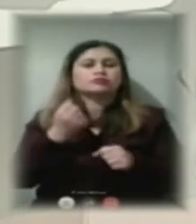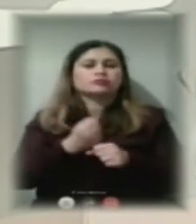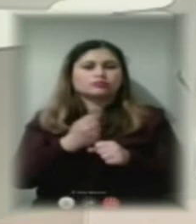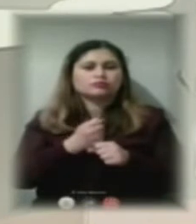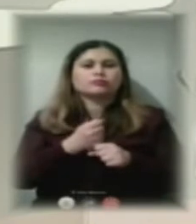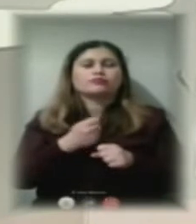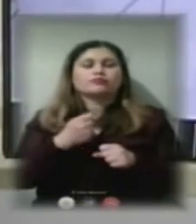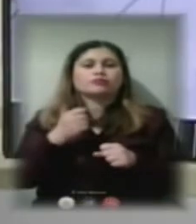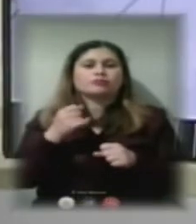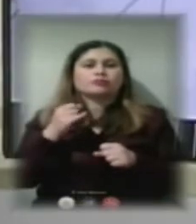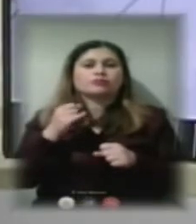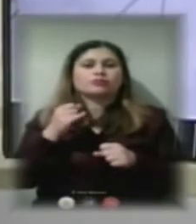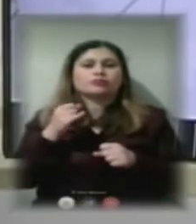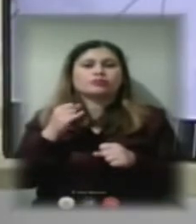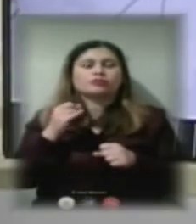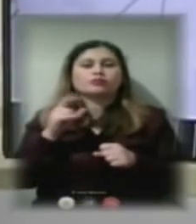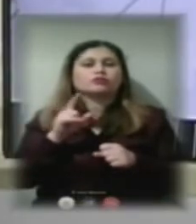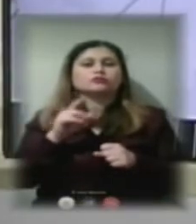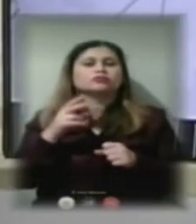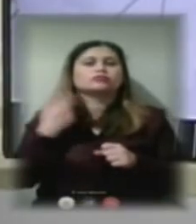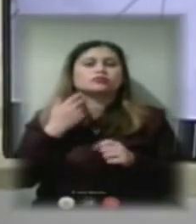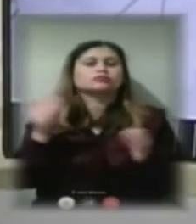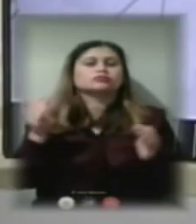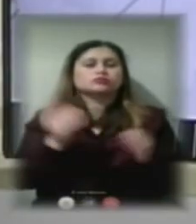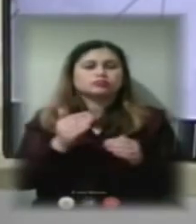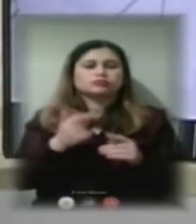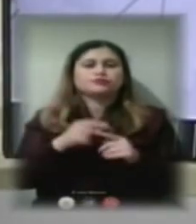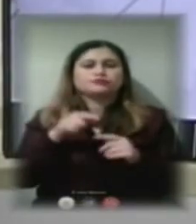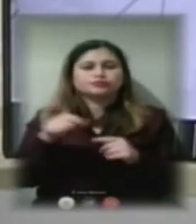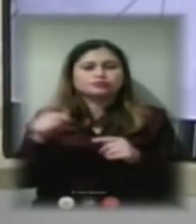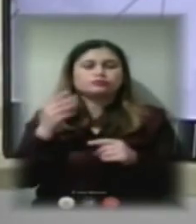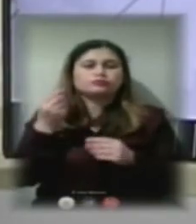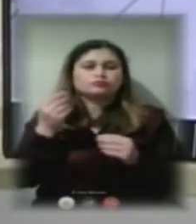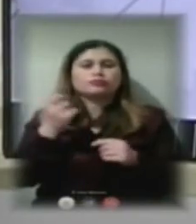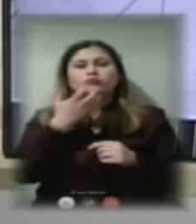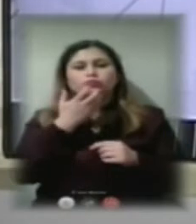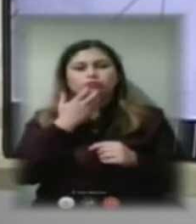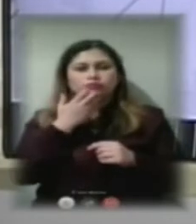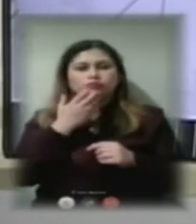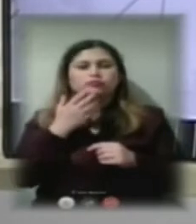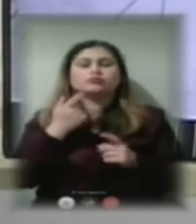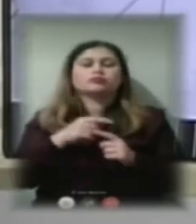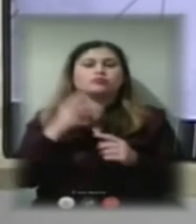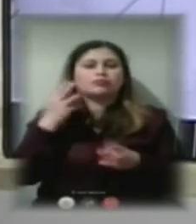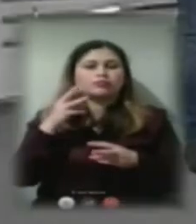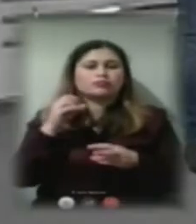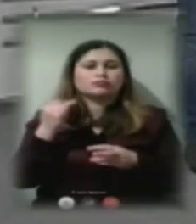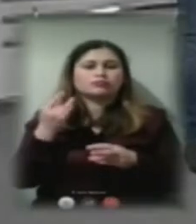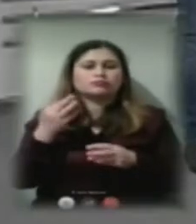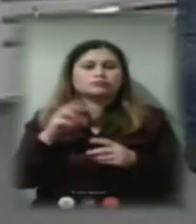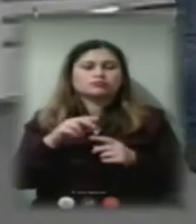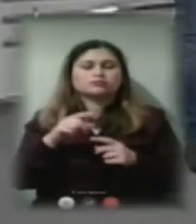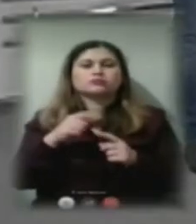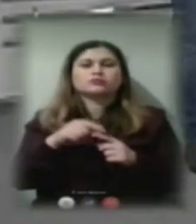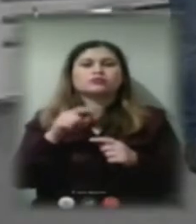щоб борги зменшувались, звідси будуть кошти і на утеплення, і на модернізацію. Щодо утеплення і